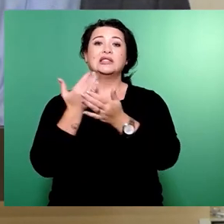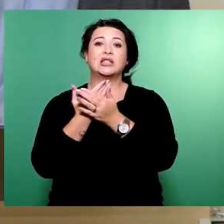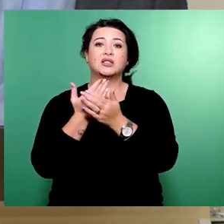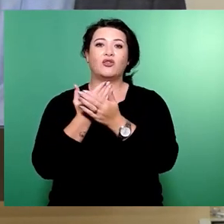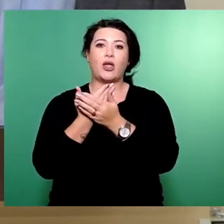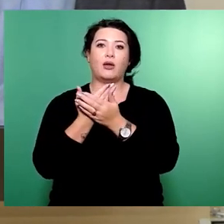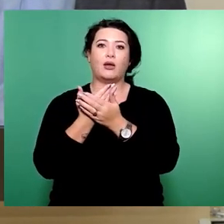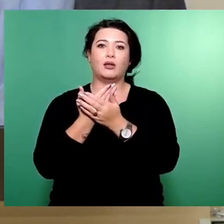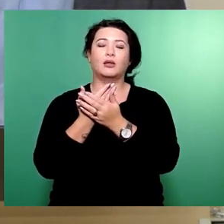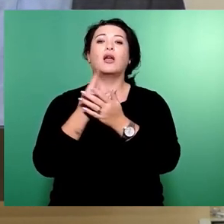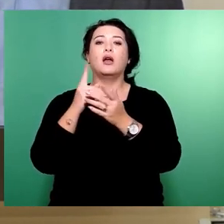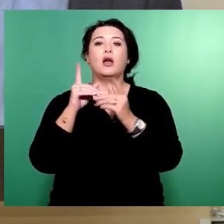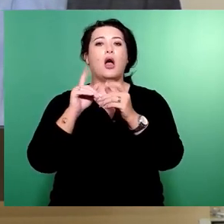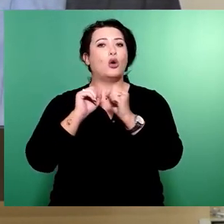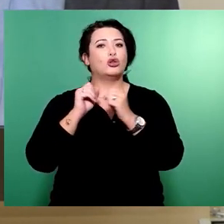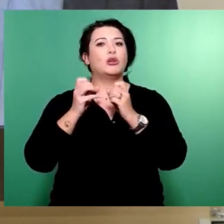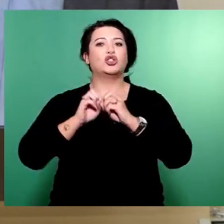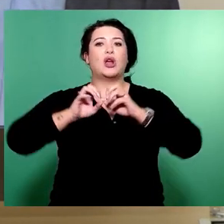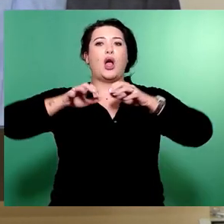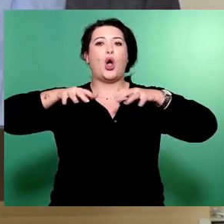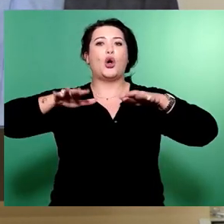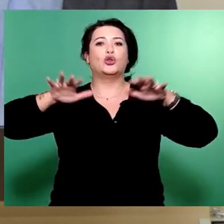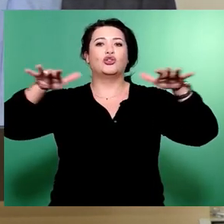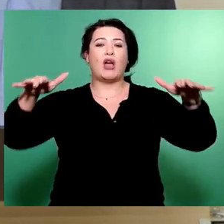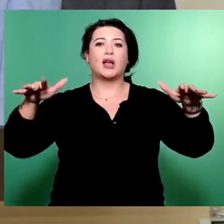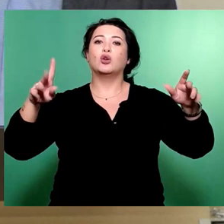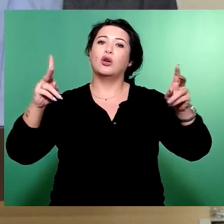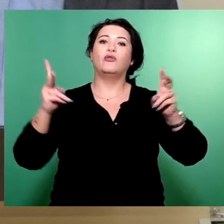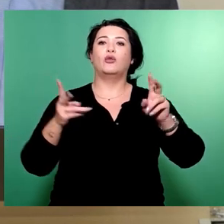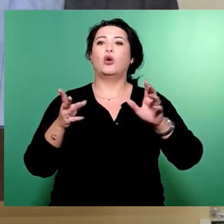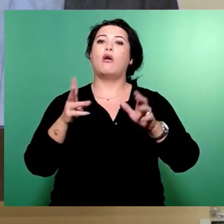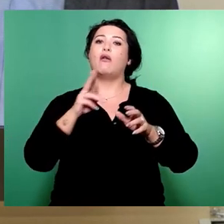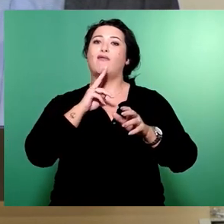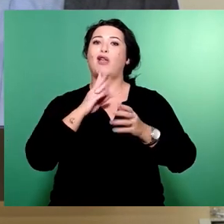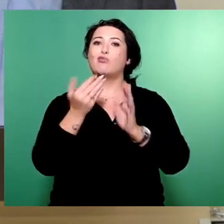Ausweitung der bereits erwähnten Fehlbeträge im Finanzhaushalt.